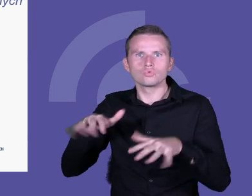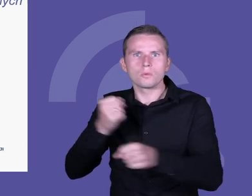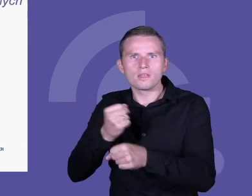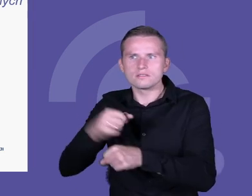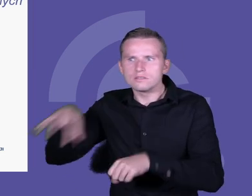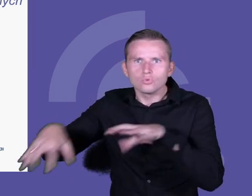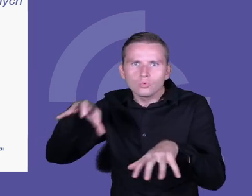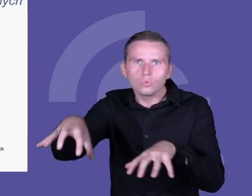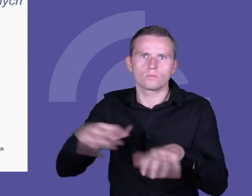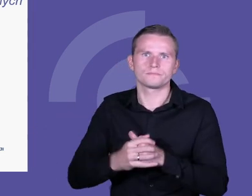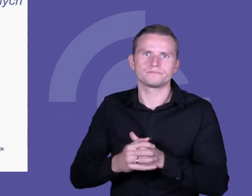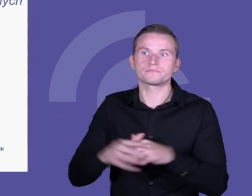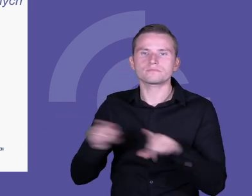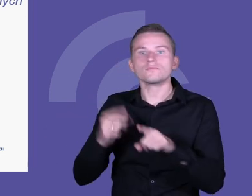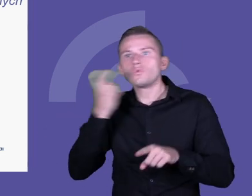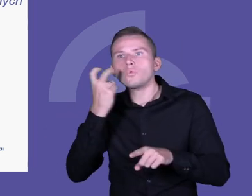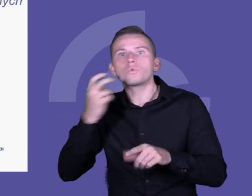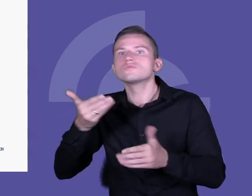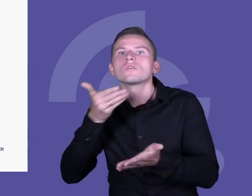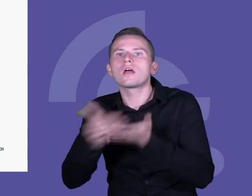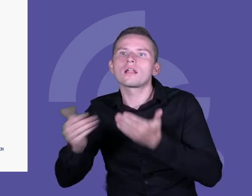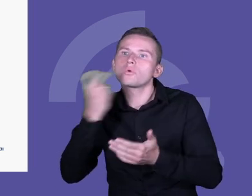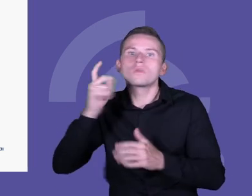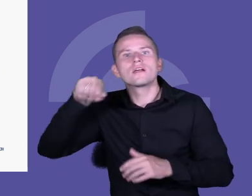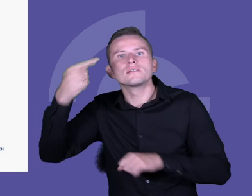byliśmy ciekawi kolejnych lekcji, zaangażowanie.